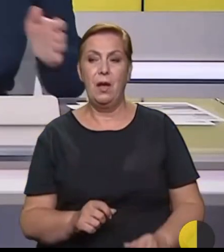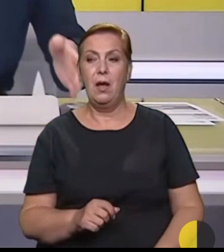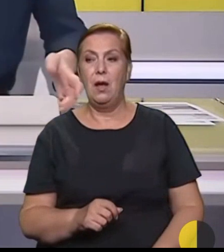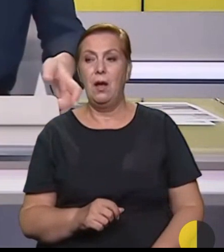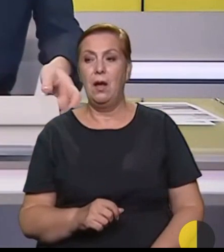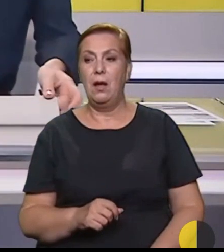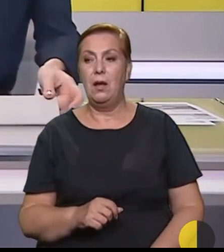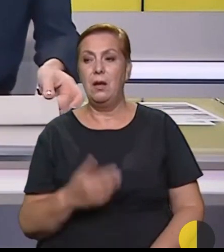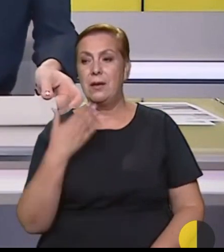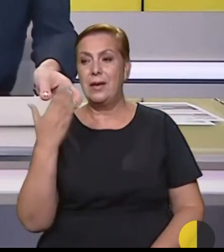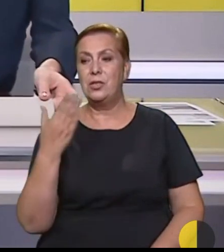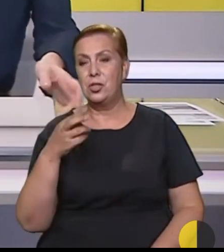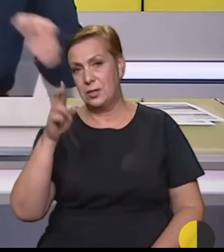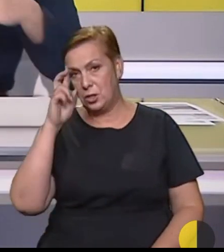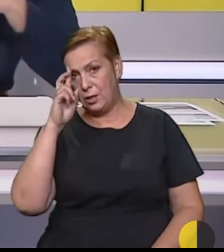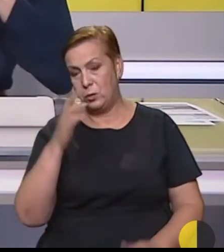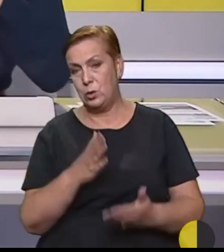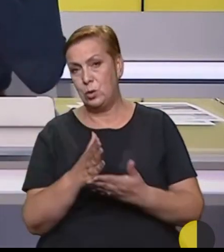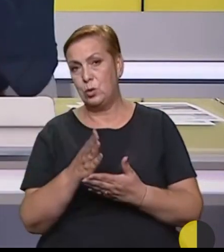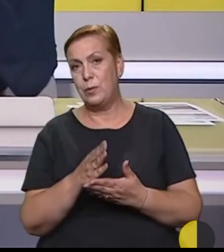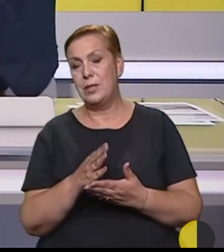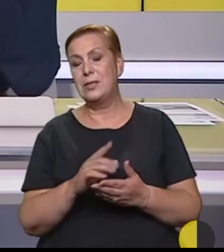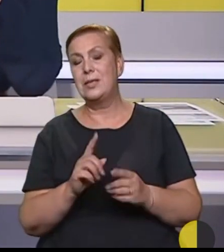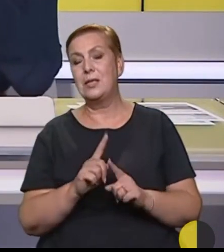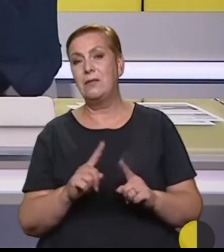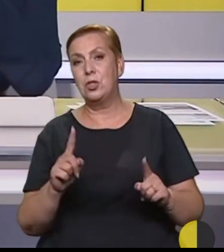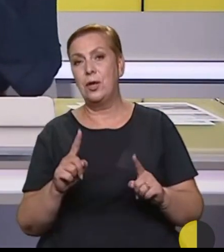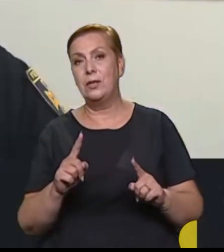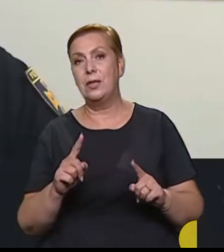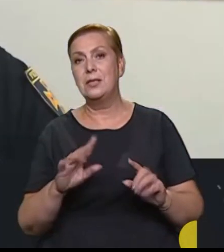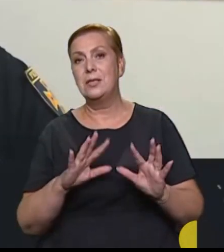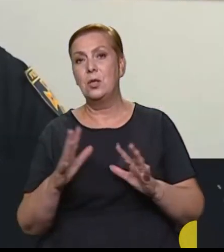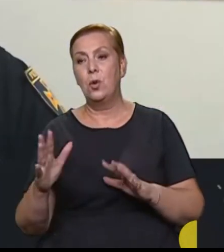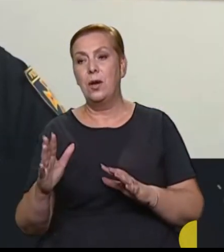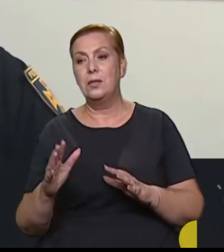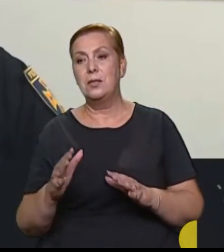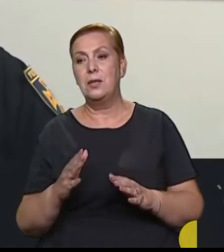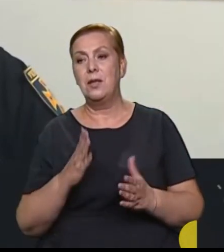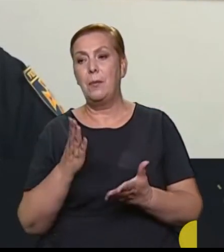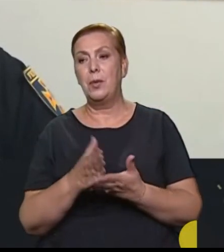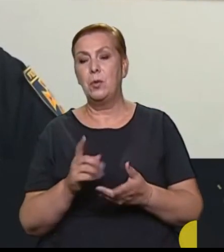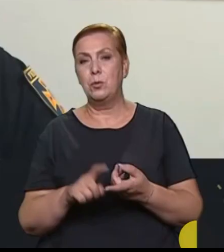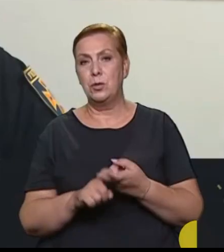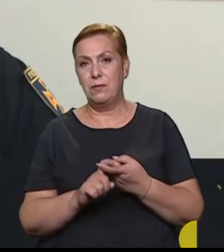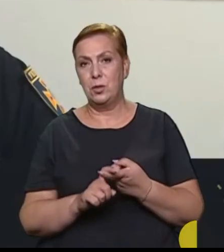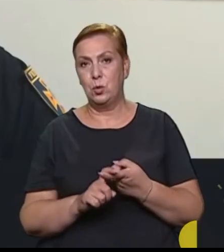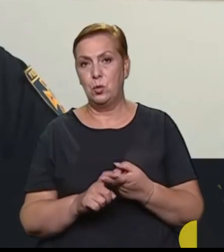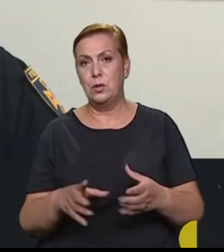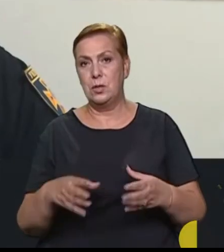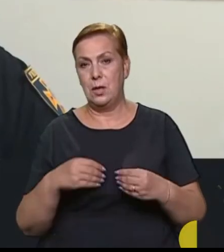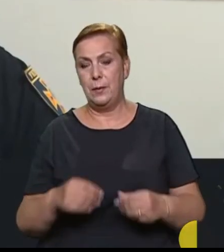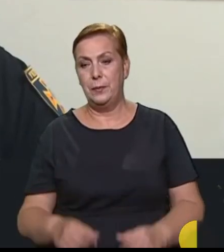речник Державної служби з надзвичайних ситуацій Олександр Хорунджий. На прямому зв'язку з нами пане Олександре. Вітаємо.